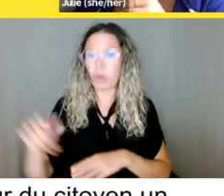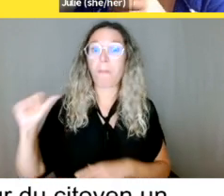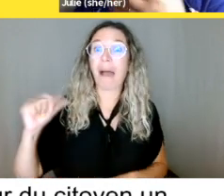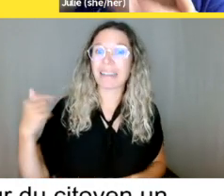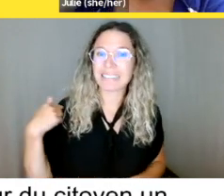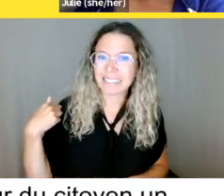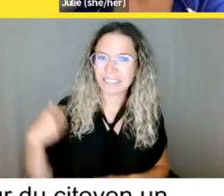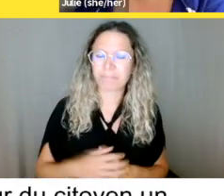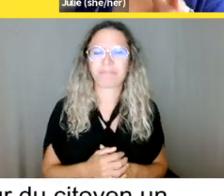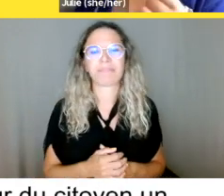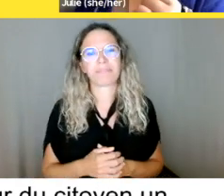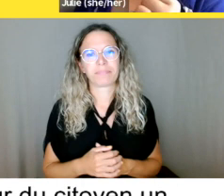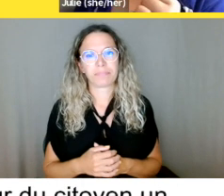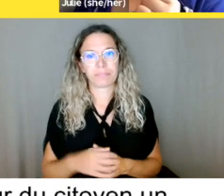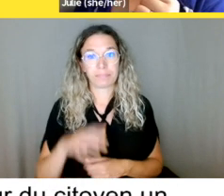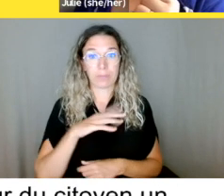Jordan,